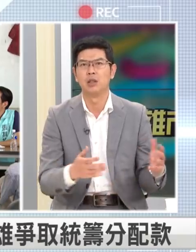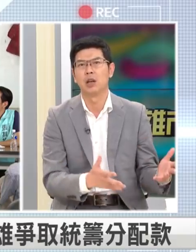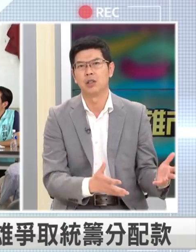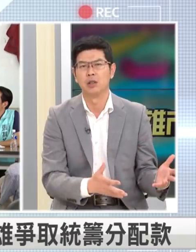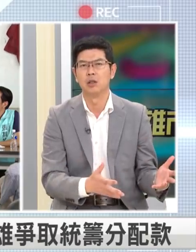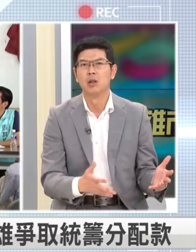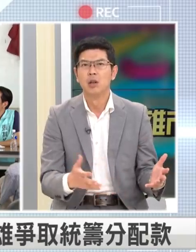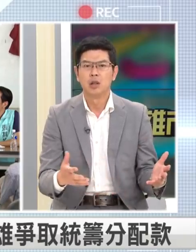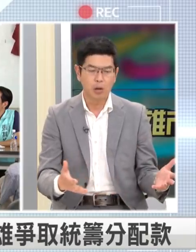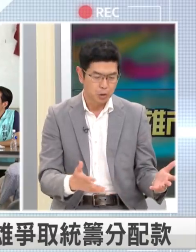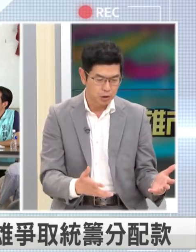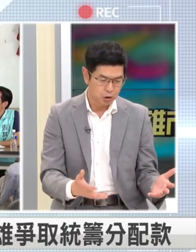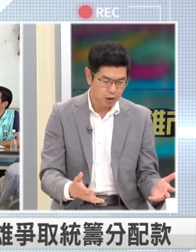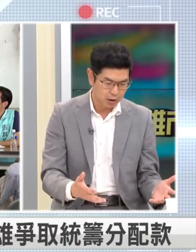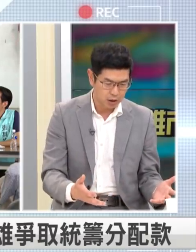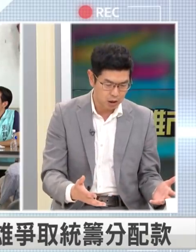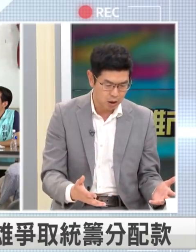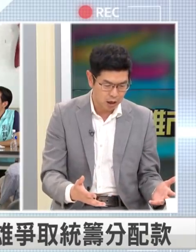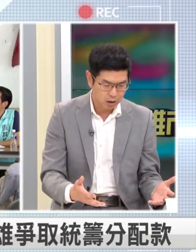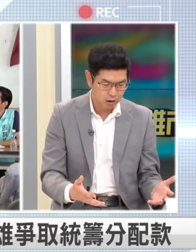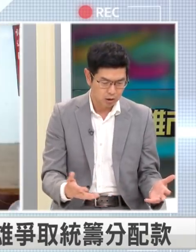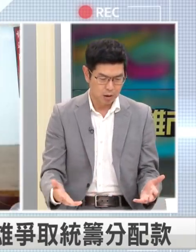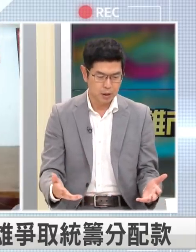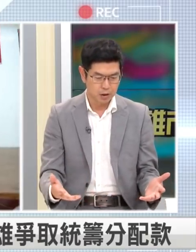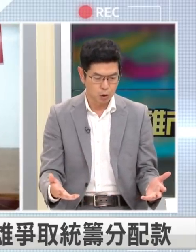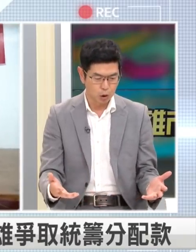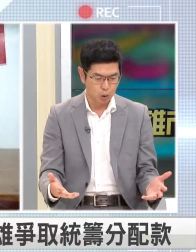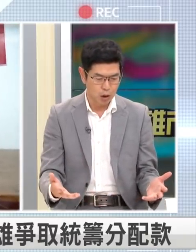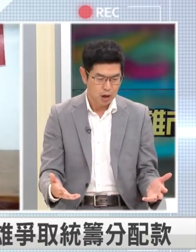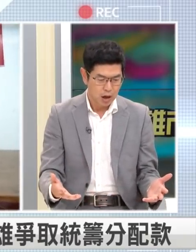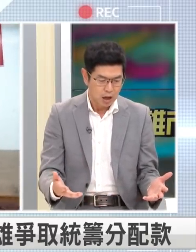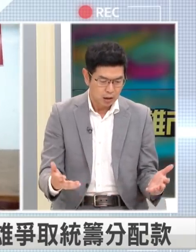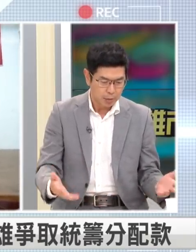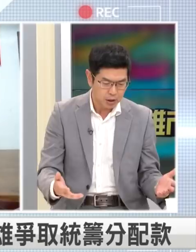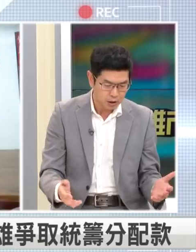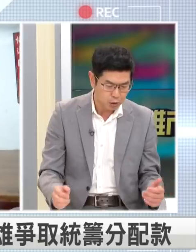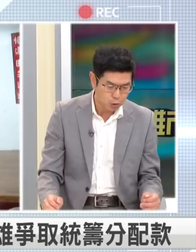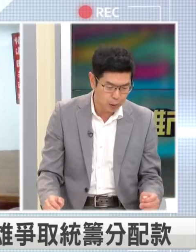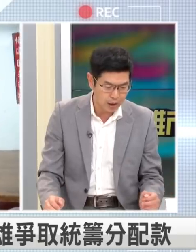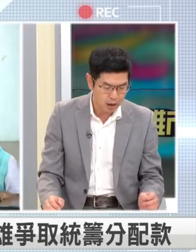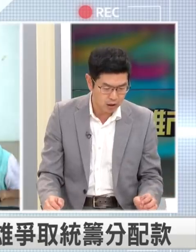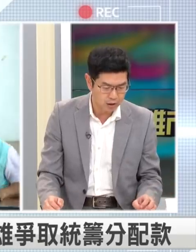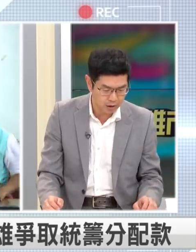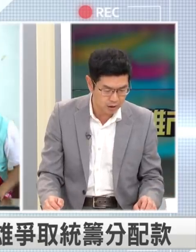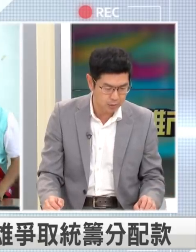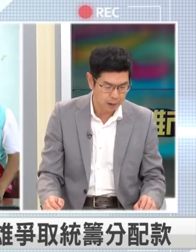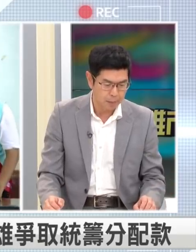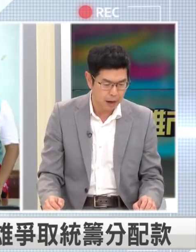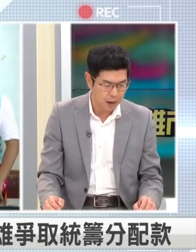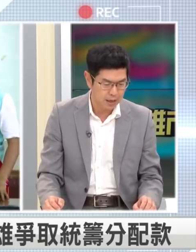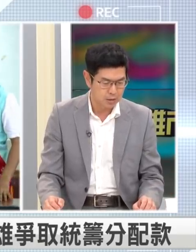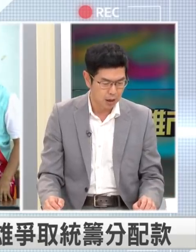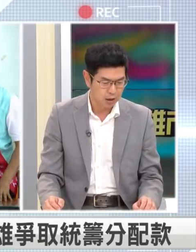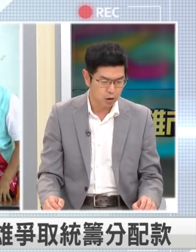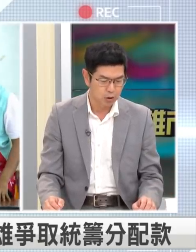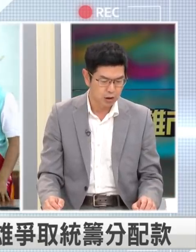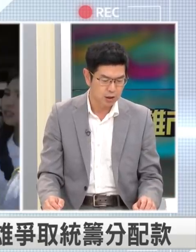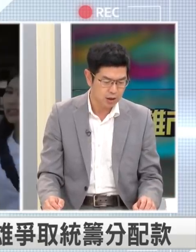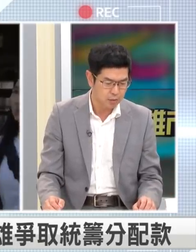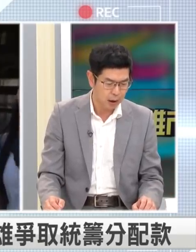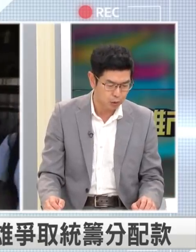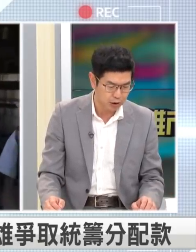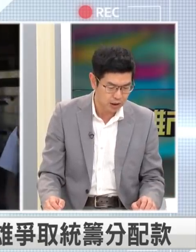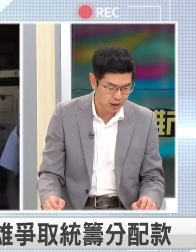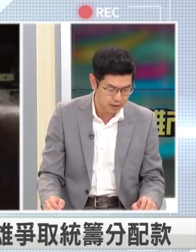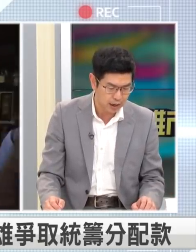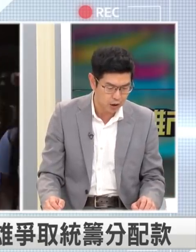组的资料显示高雄市就拿第二台北市最多台北市是524.88亿高雄市